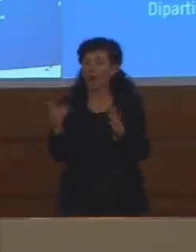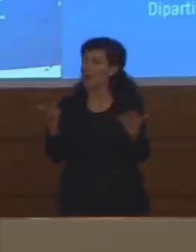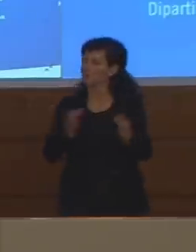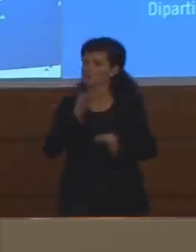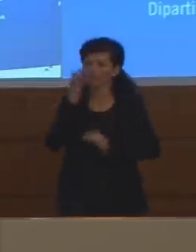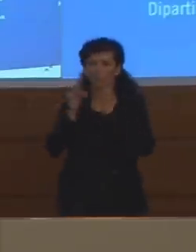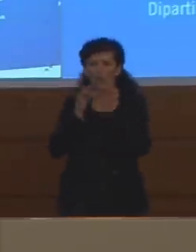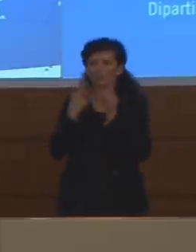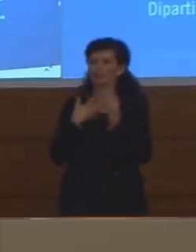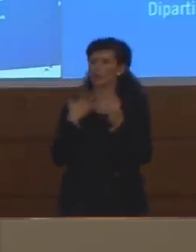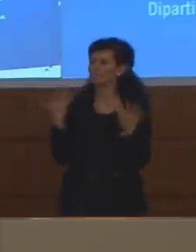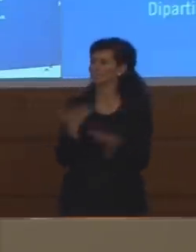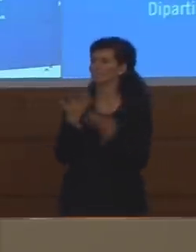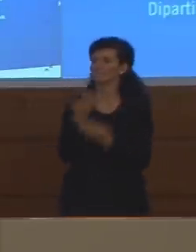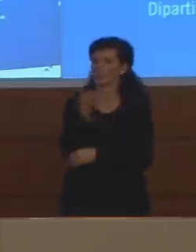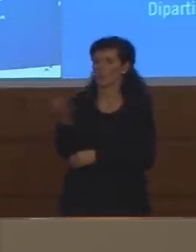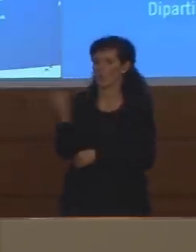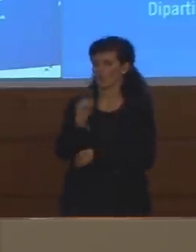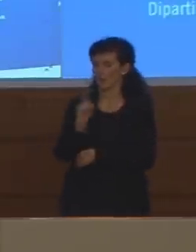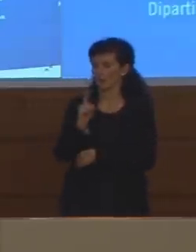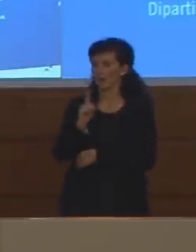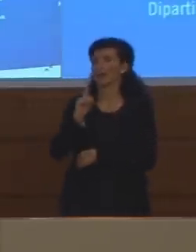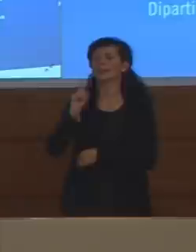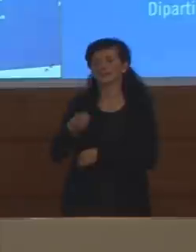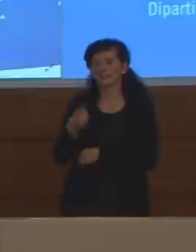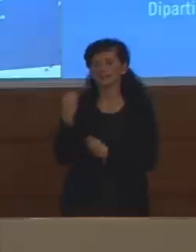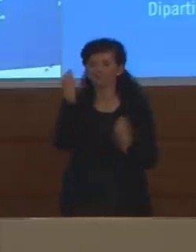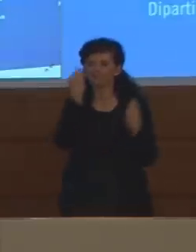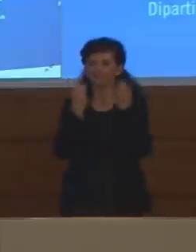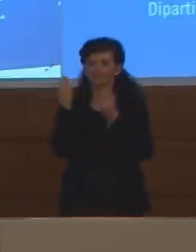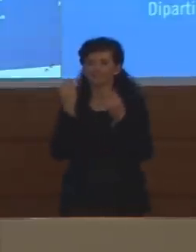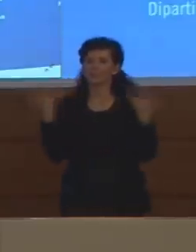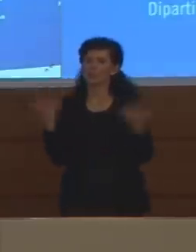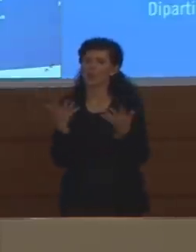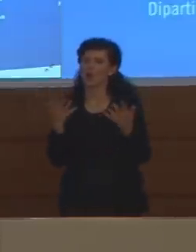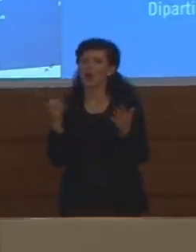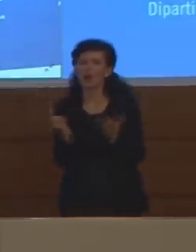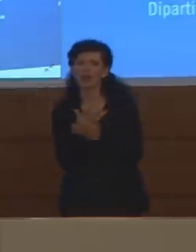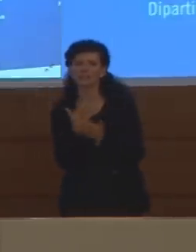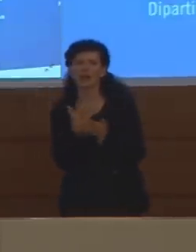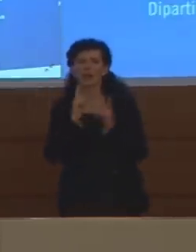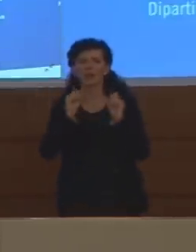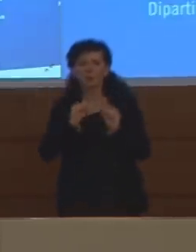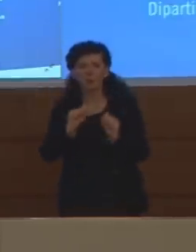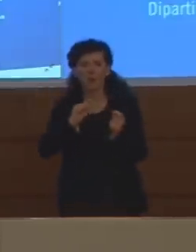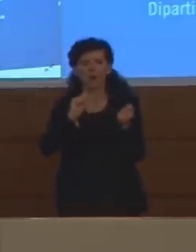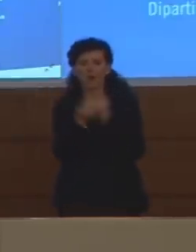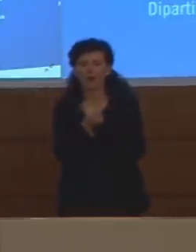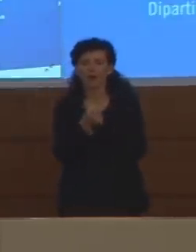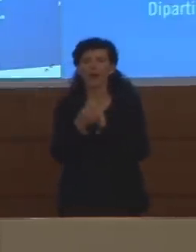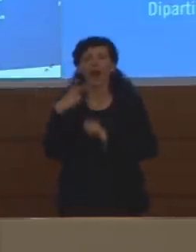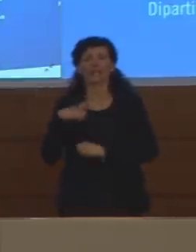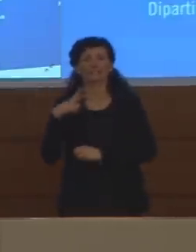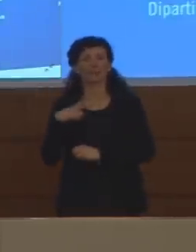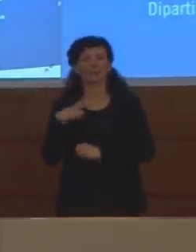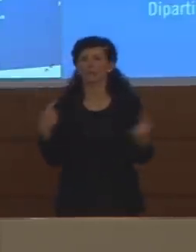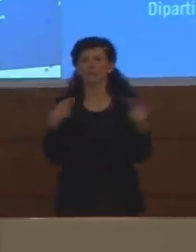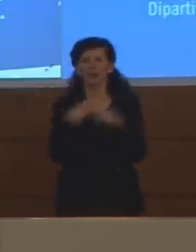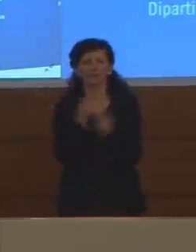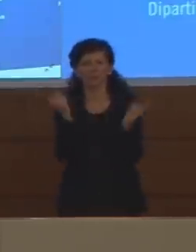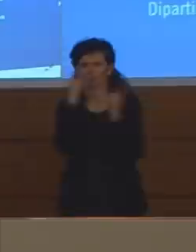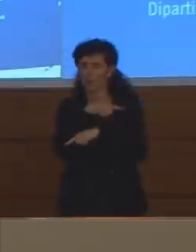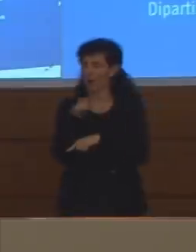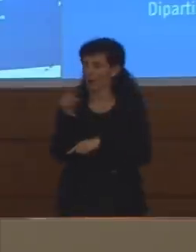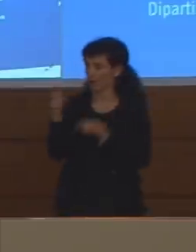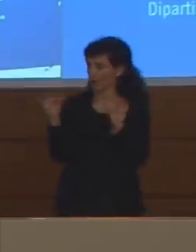qualcosa non quadra dobbiamo porci delle domande le cose non vanno a secondo le aspettative volevo sapere se lei è d'accordo